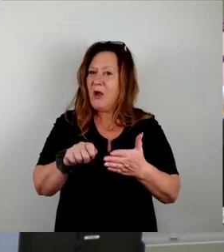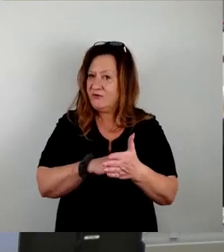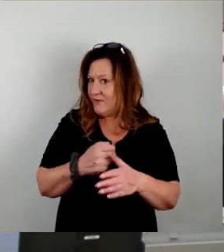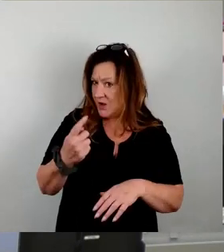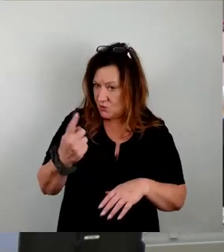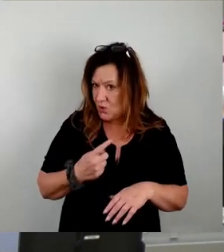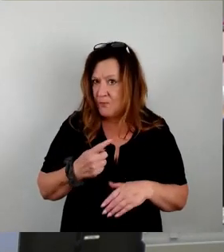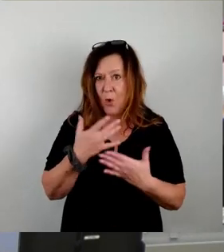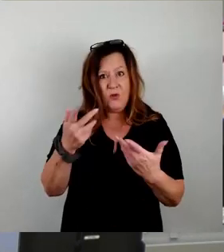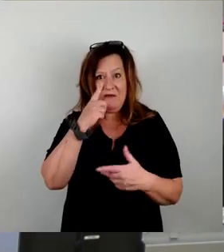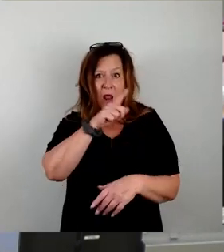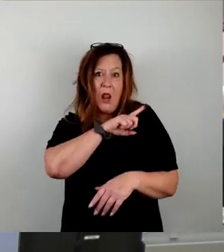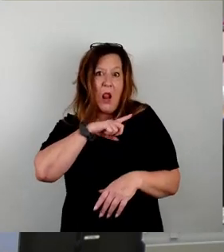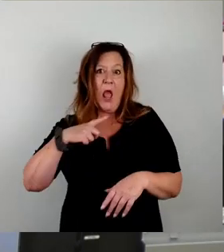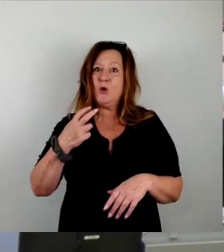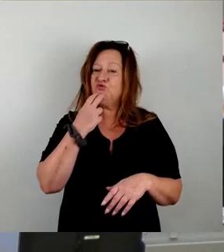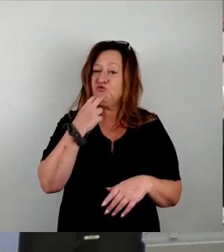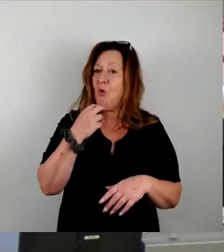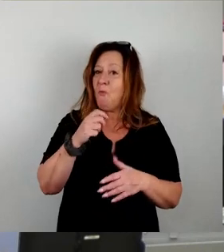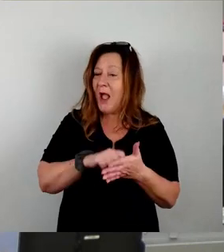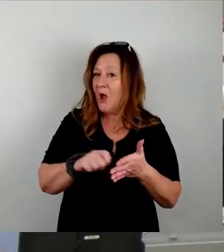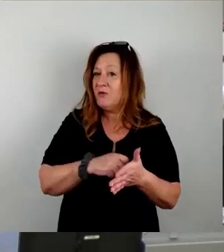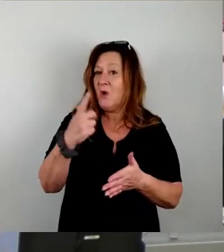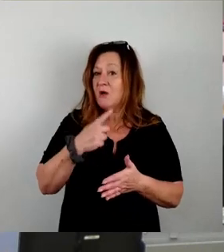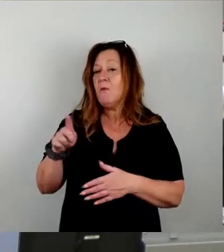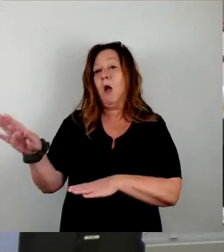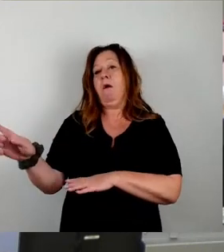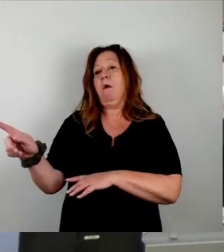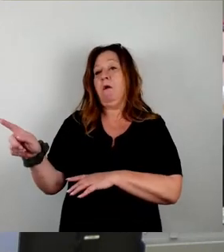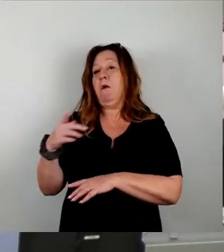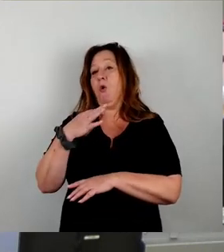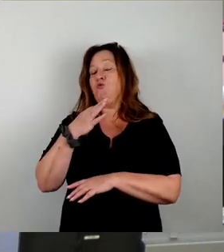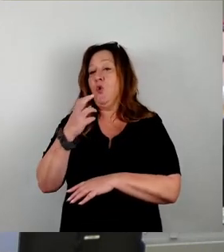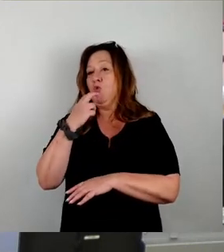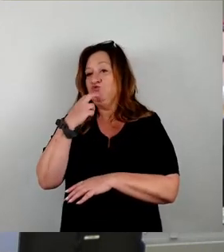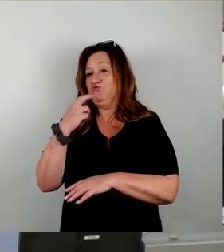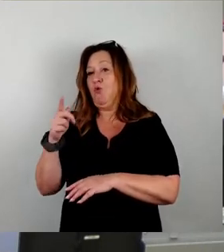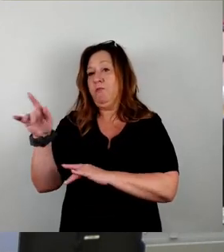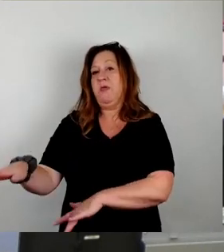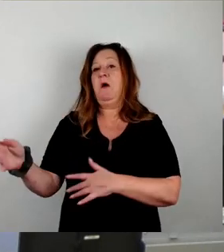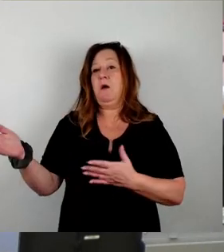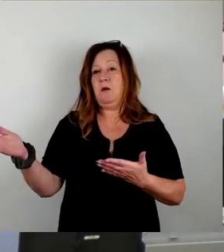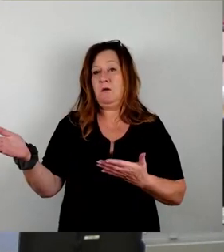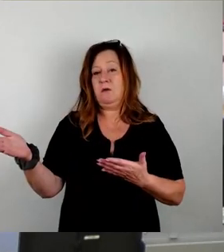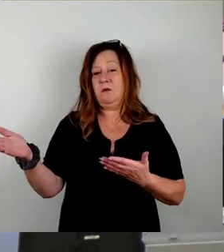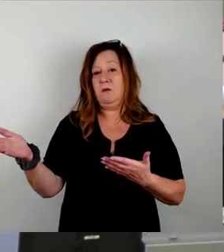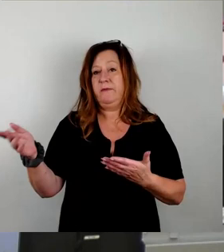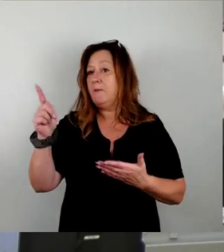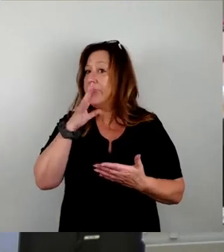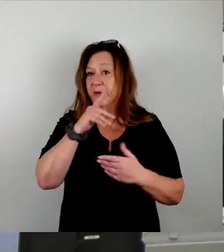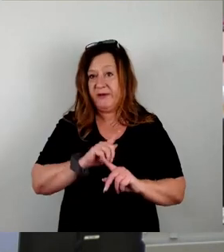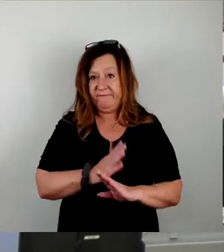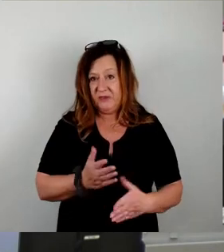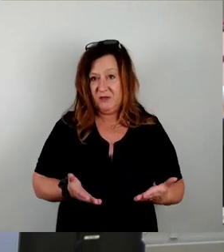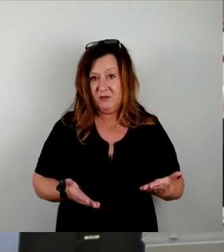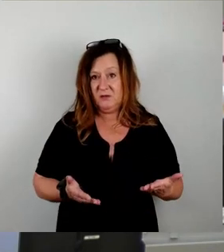Stromausfalls entsprechend die Notstromaggregate mit Strom versorgen zu können. Auf der anderen Seite, und das